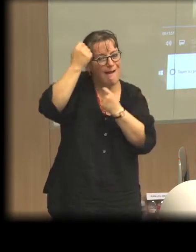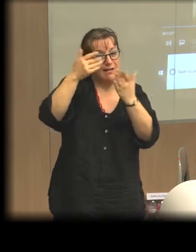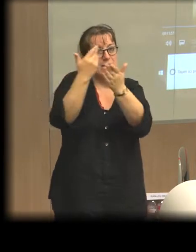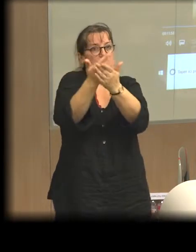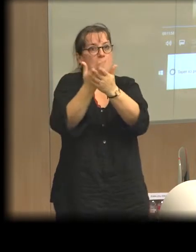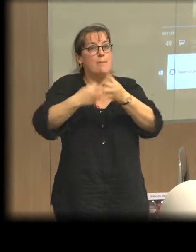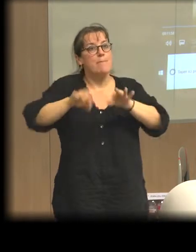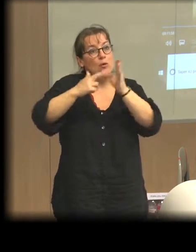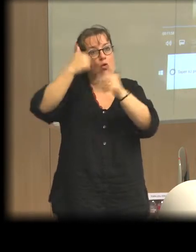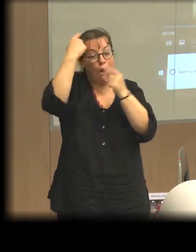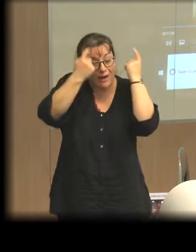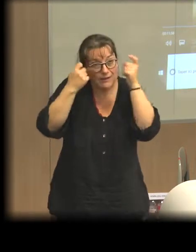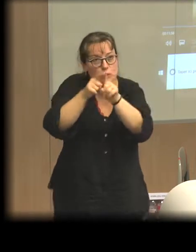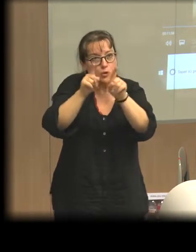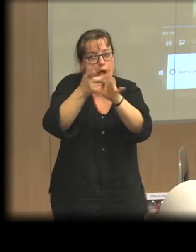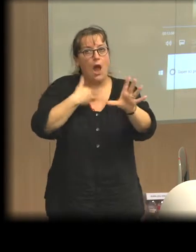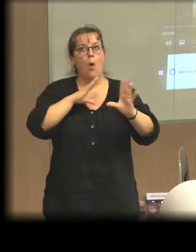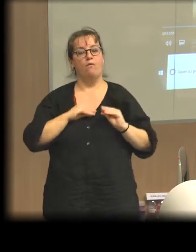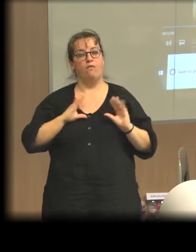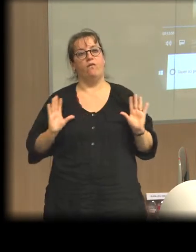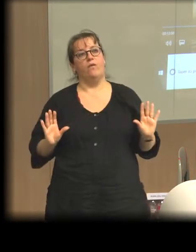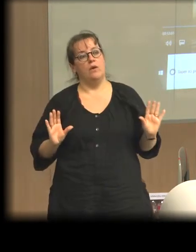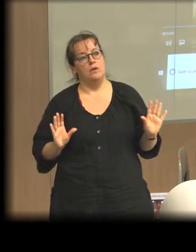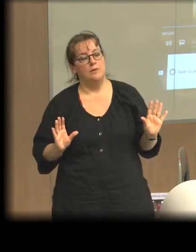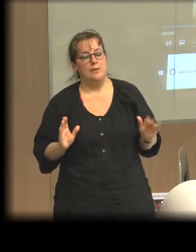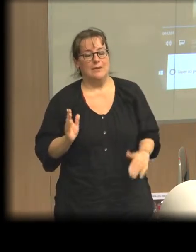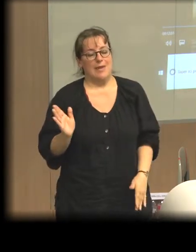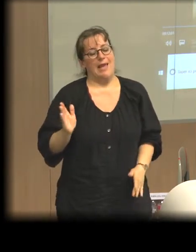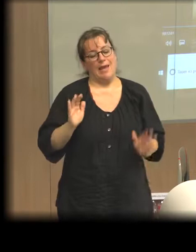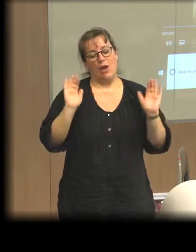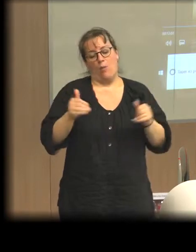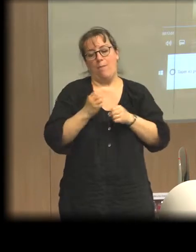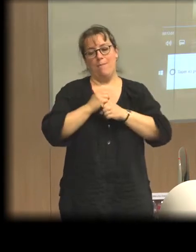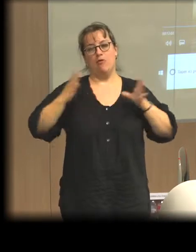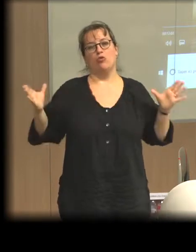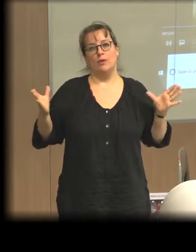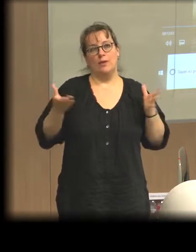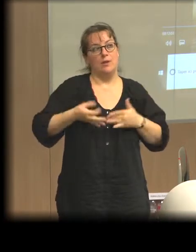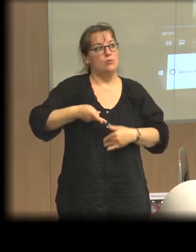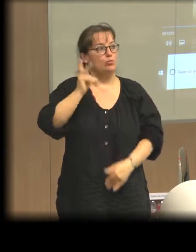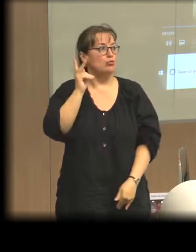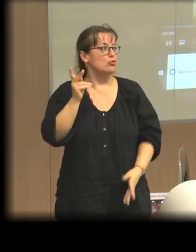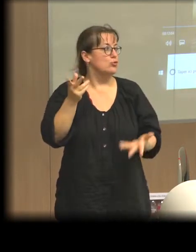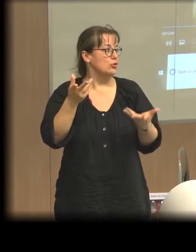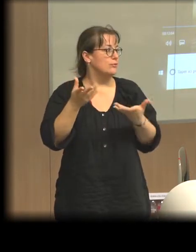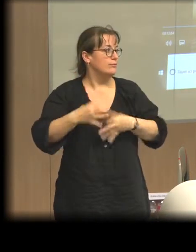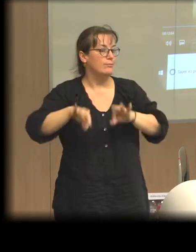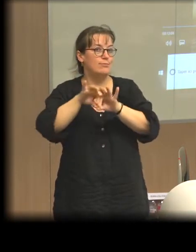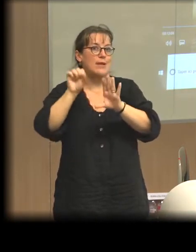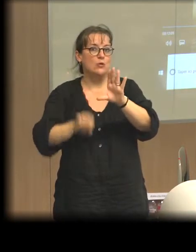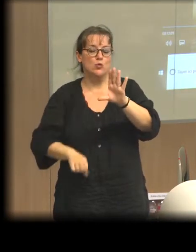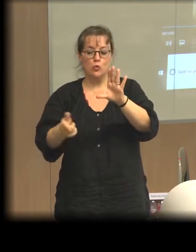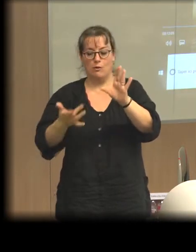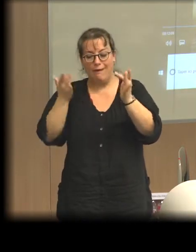approche sociale-démocrate traditionnelle puisse trouver un second souffle. Mais on voit bien que la plupart des expériences intéressantes